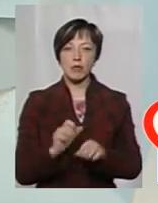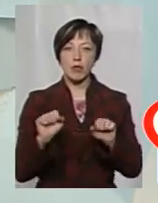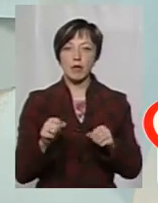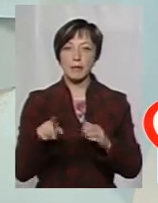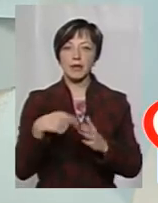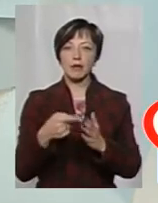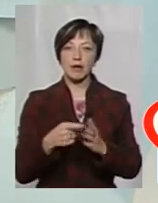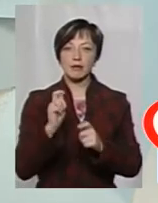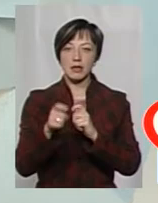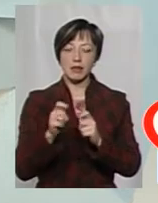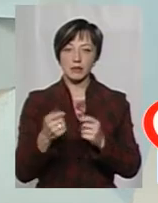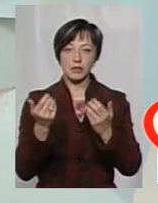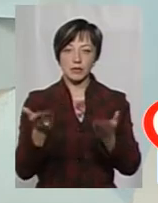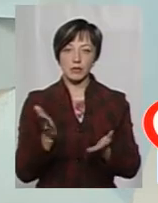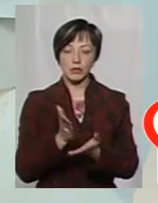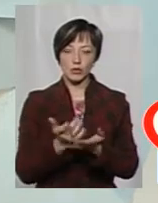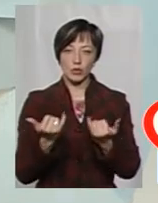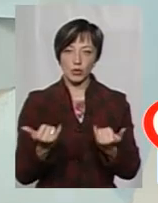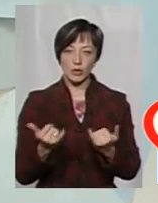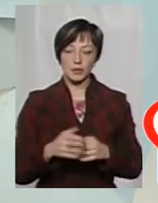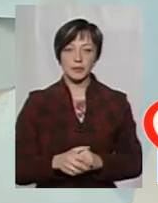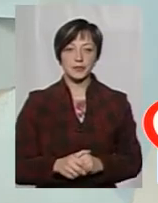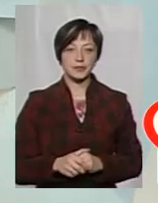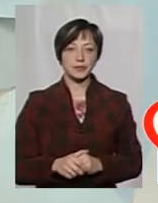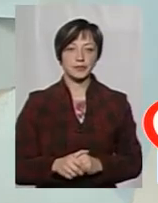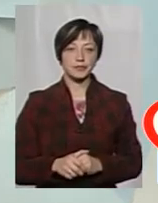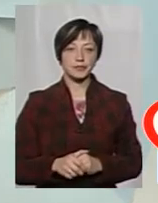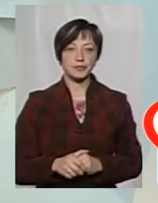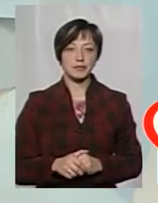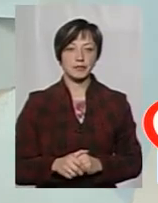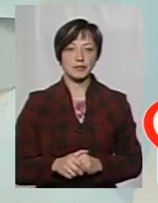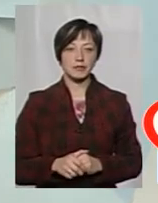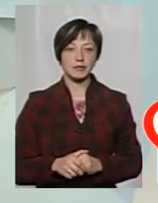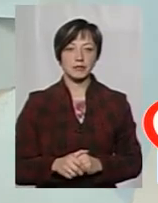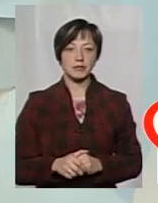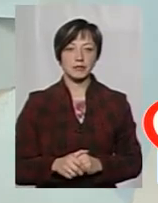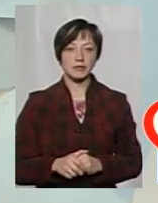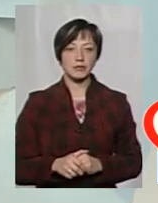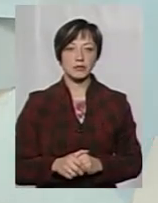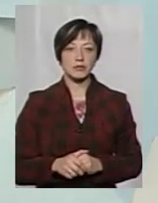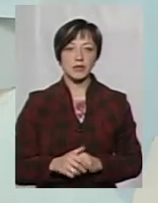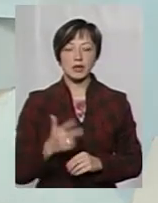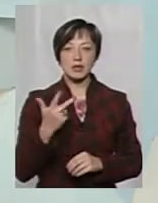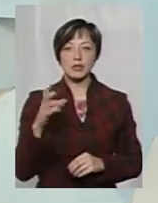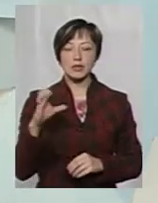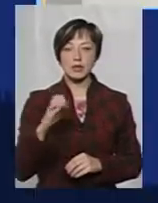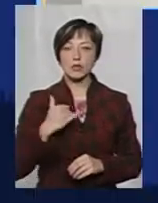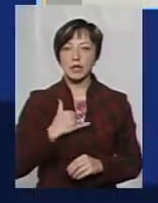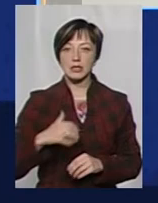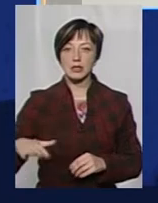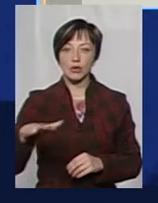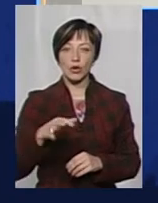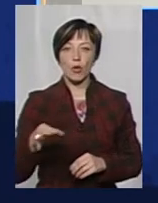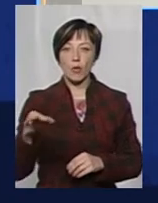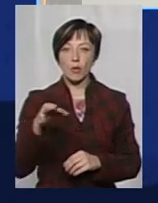б які питання задати безпосередньо сьогоднішньому гостю. Три секунди. Буквально нагадаю, що на території нас, Хмельницької